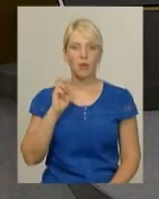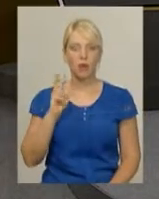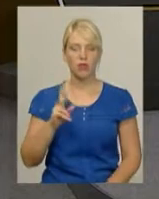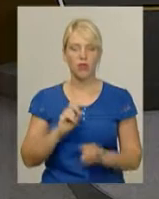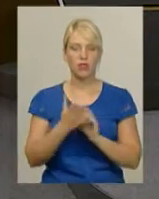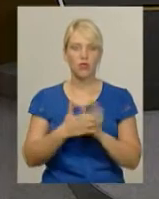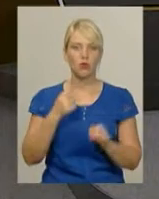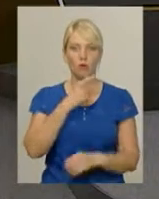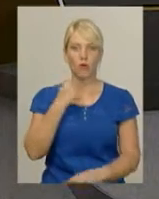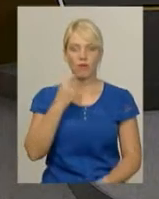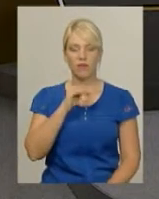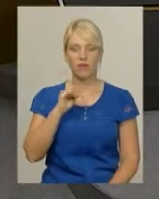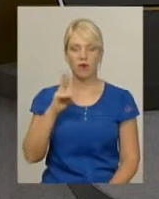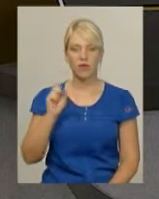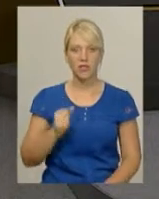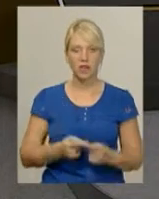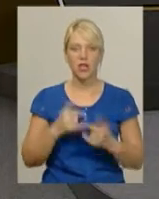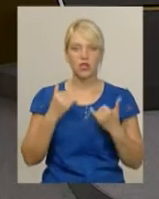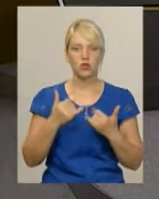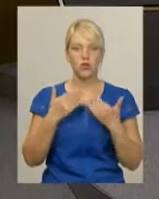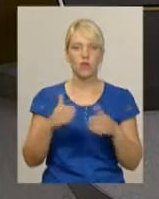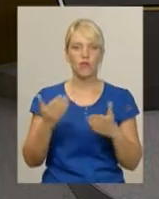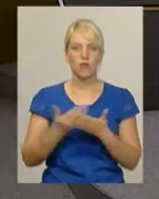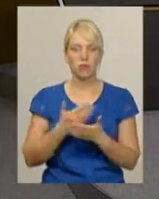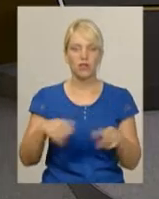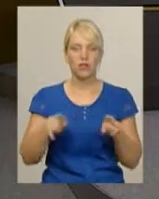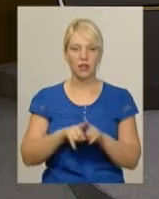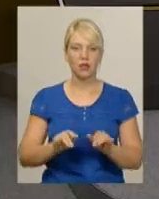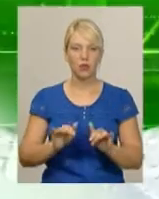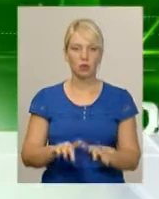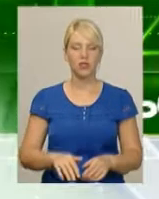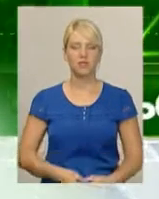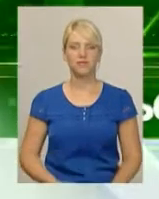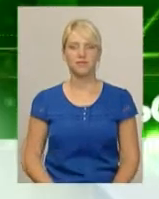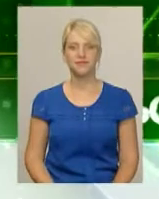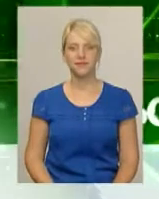диктор жестової мови Оксана Фіновська. Сьогодні у випуску «Такі події».